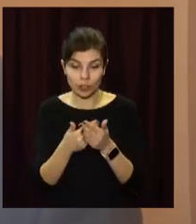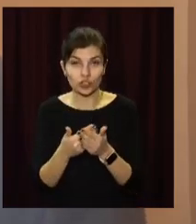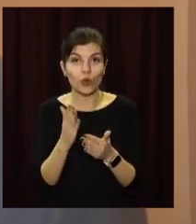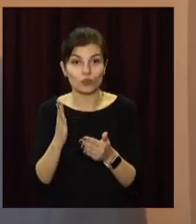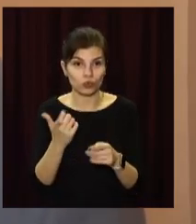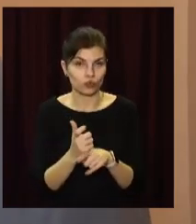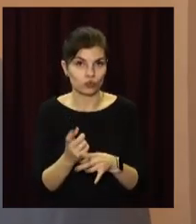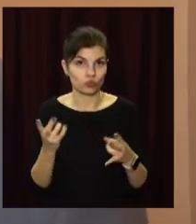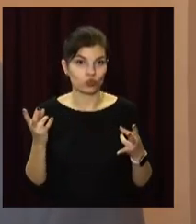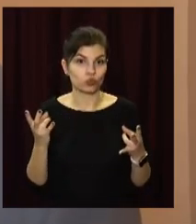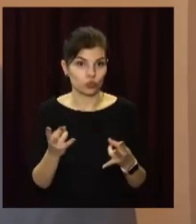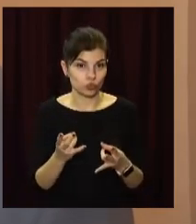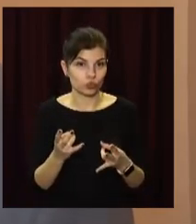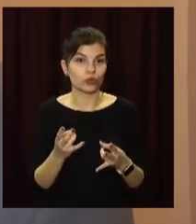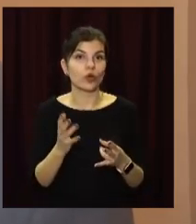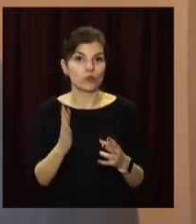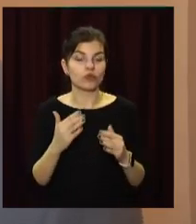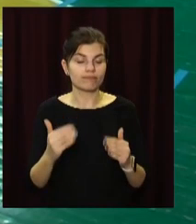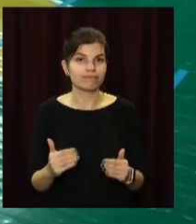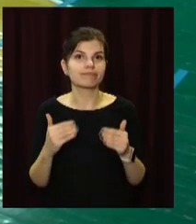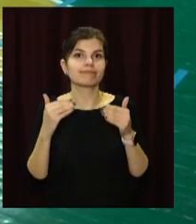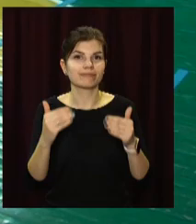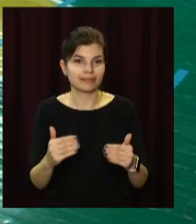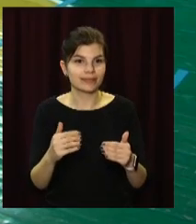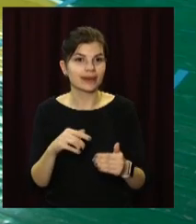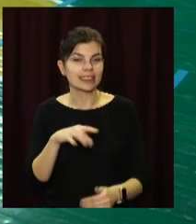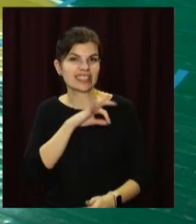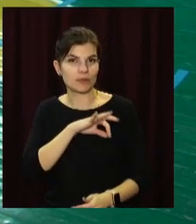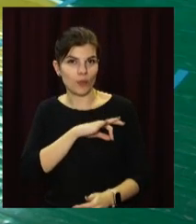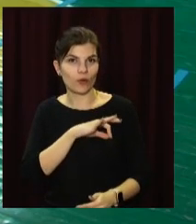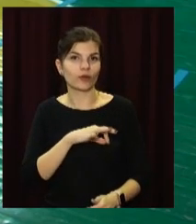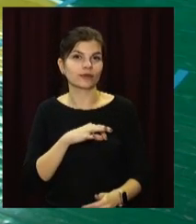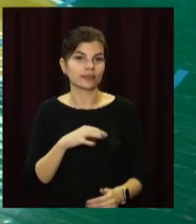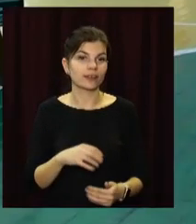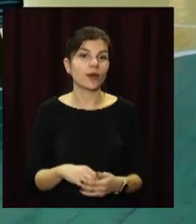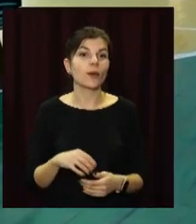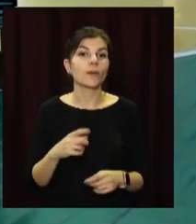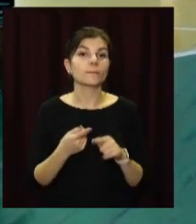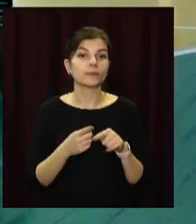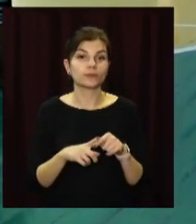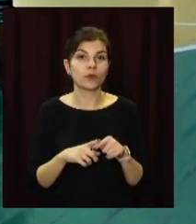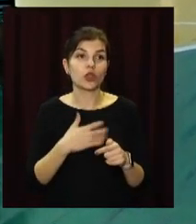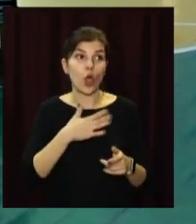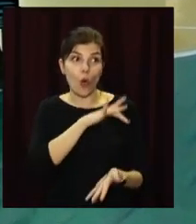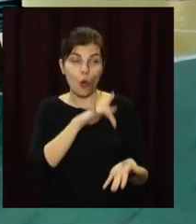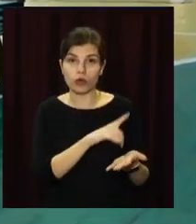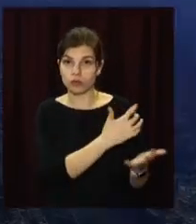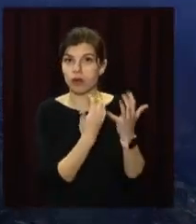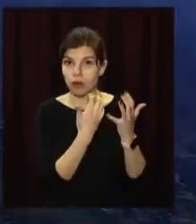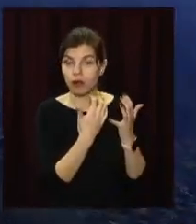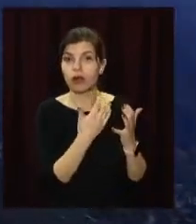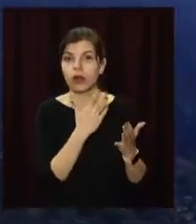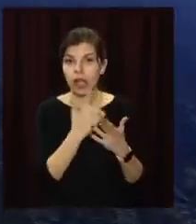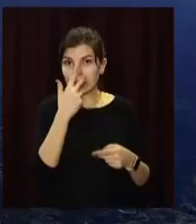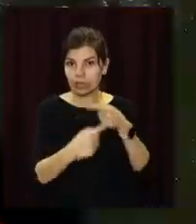майбутньому, дуже большой толчок, именно гребцем нашего города, потому что наш город очень большой